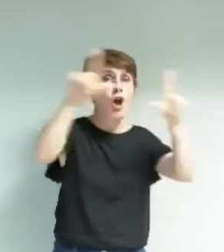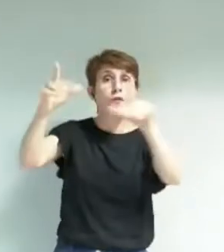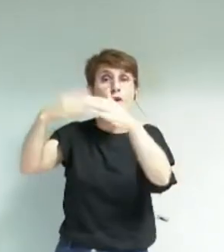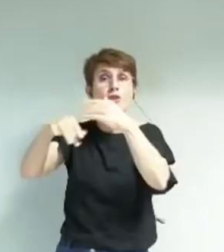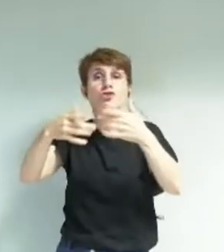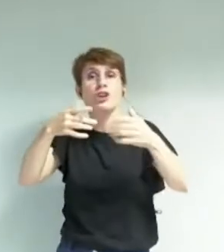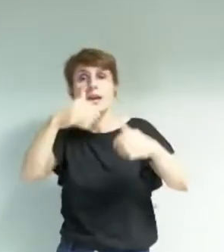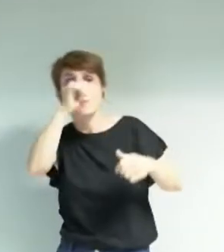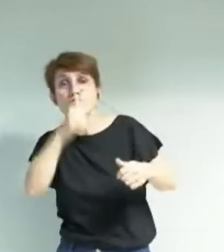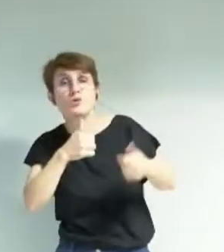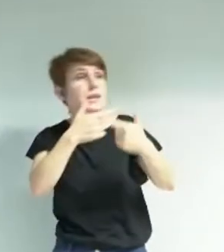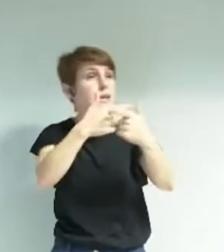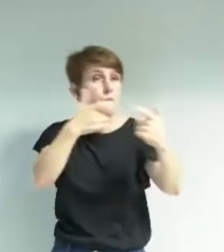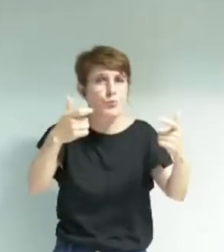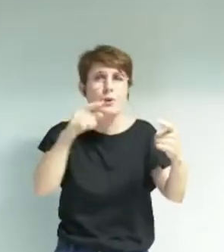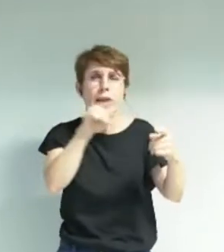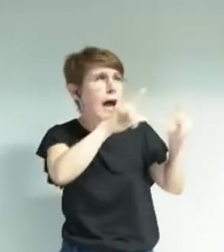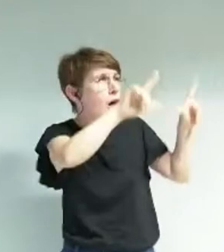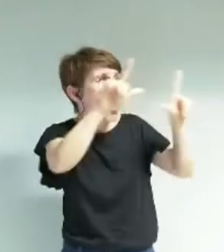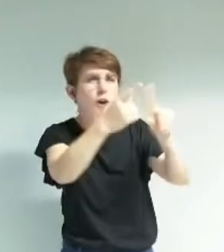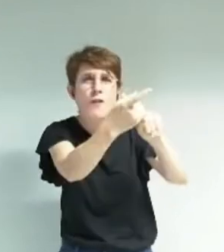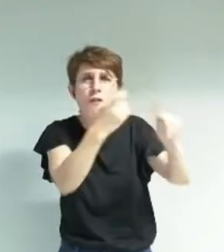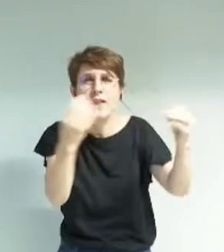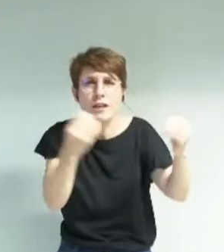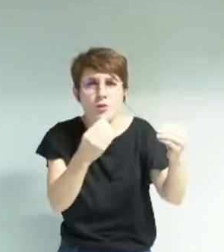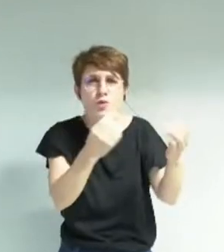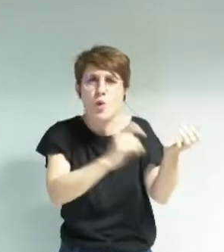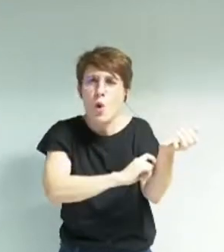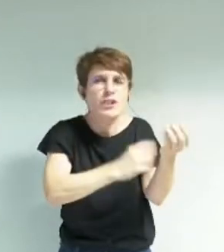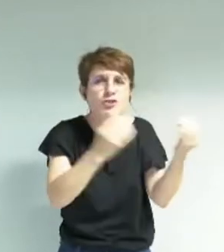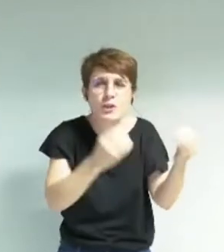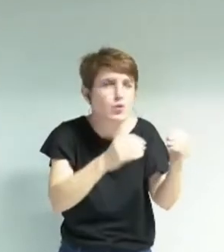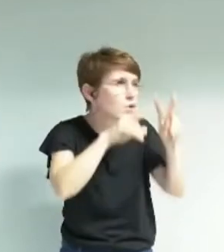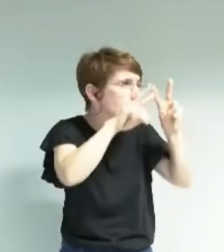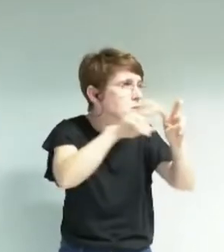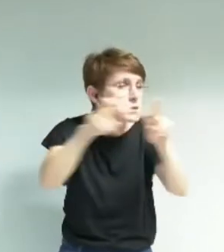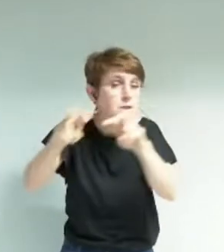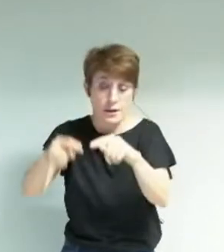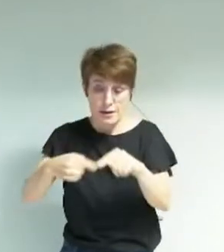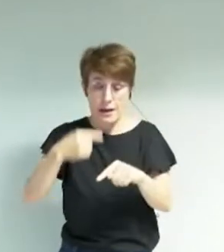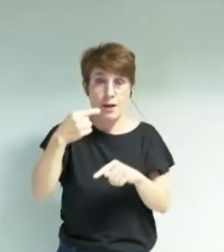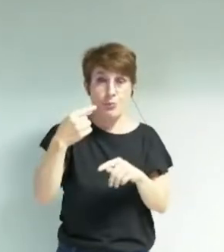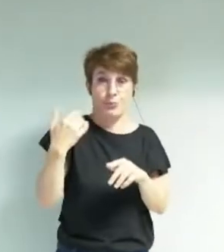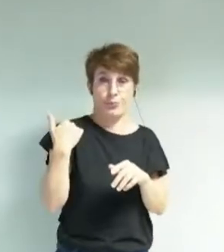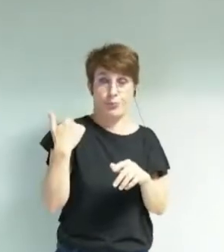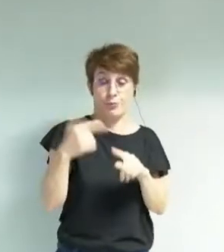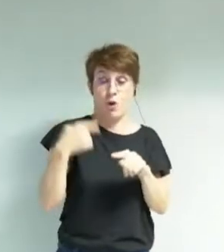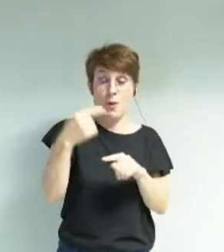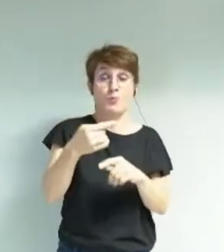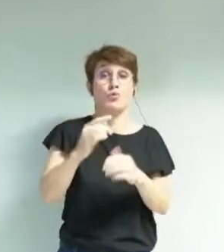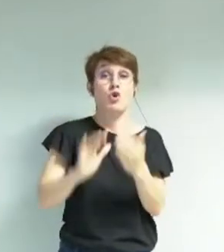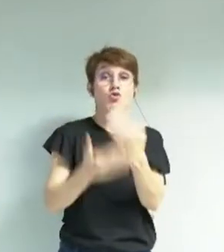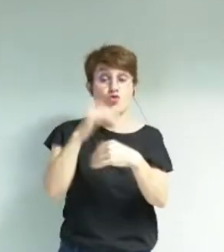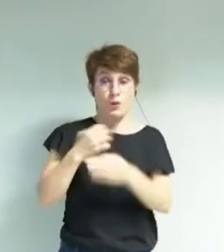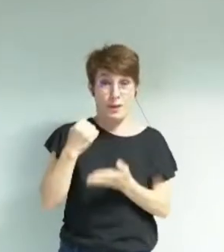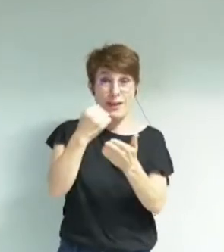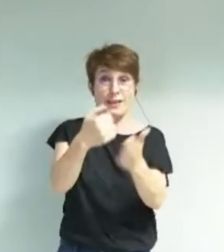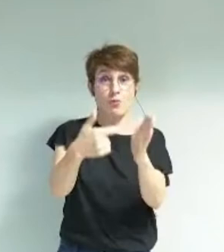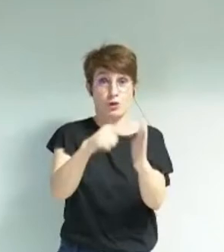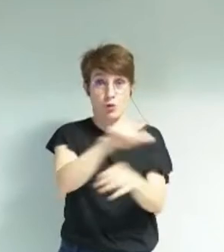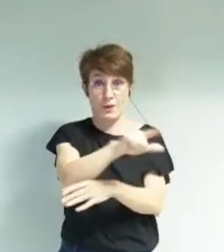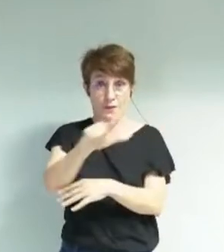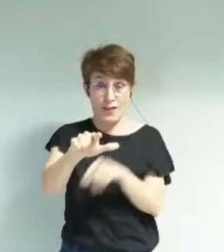patrimoniaux de la collectivité. A l'occasion des Journées européennes du patrimoine de septembre 2022, la Ville présentera une première étape de cette